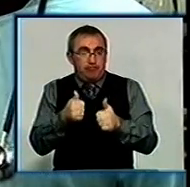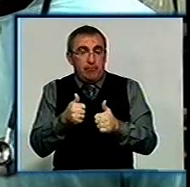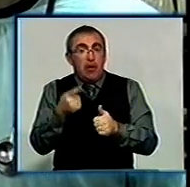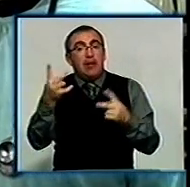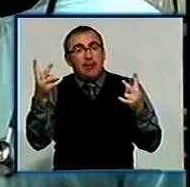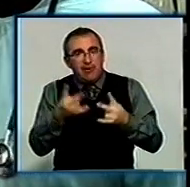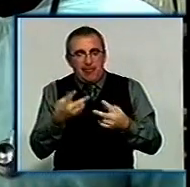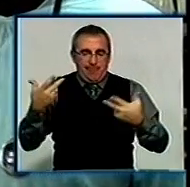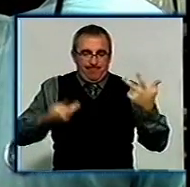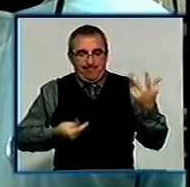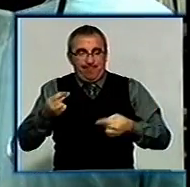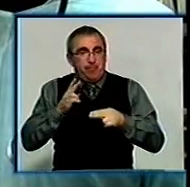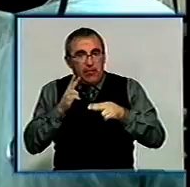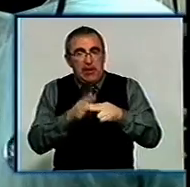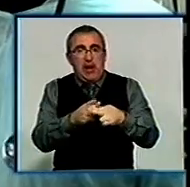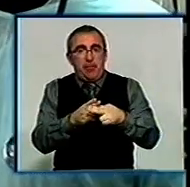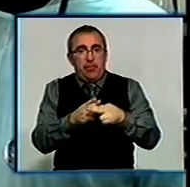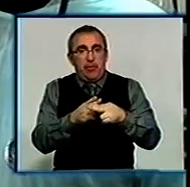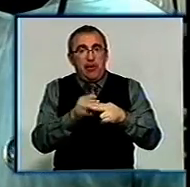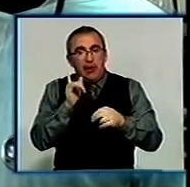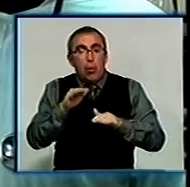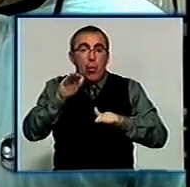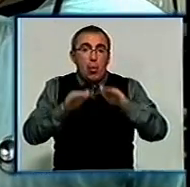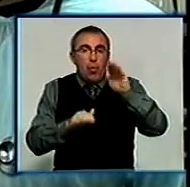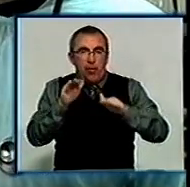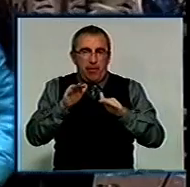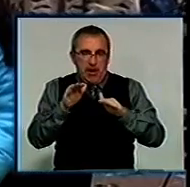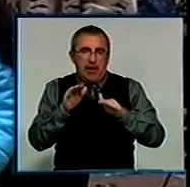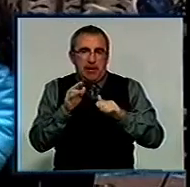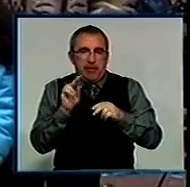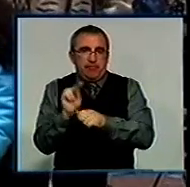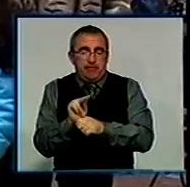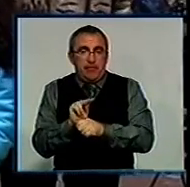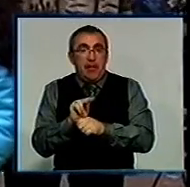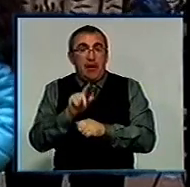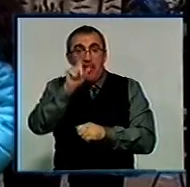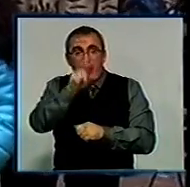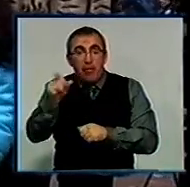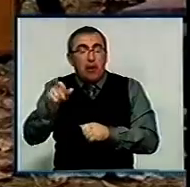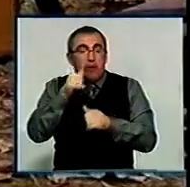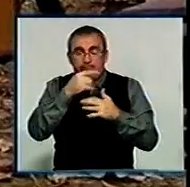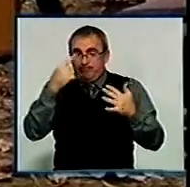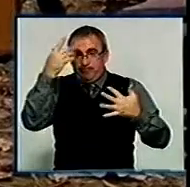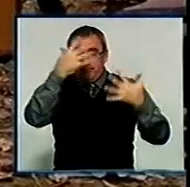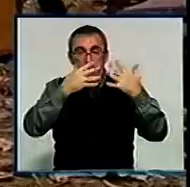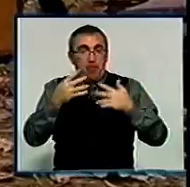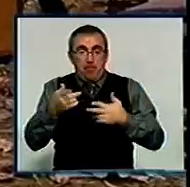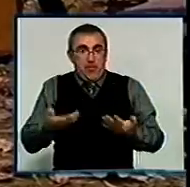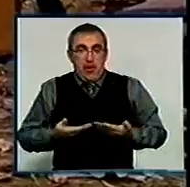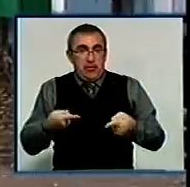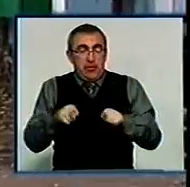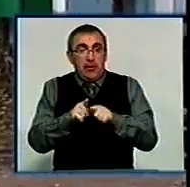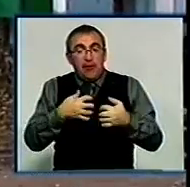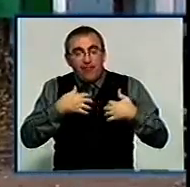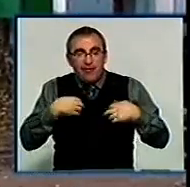требує ще антибіотикотерапії і вмереної інтенсивної терапії. Місцеві й досі не можуть оговтатися від пережитого. Кажуть, за